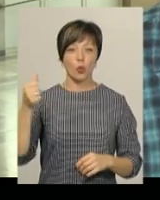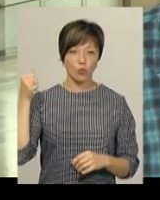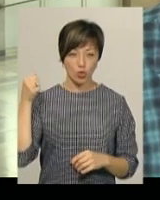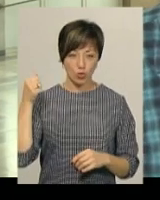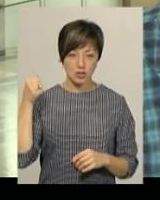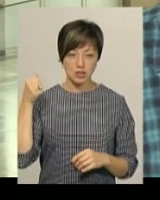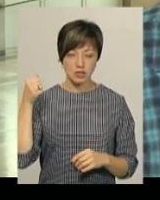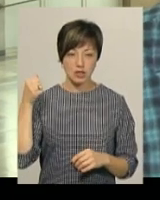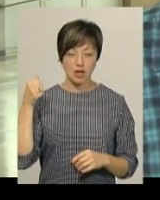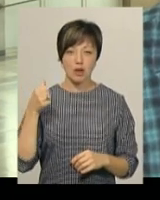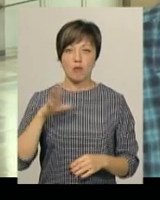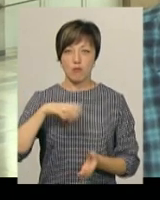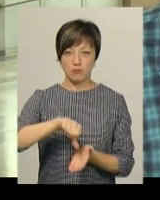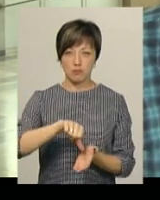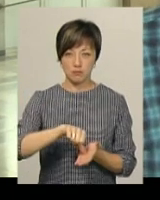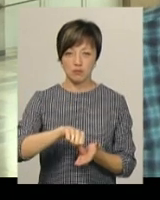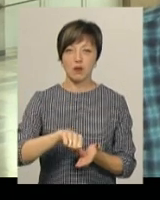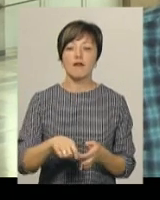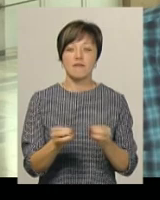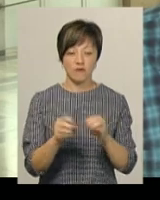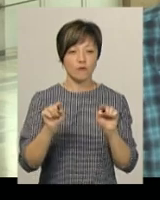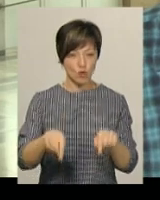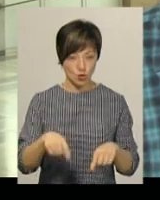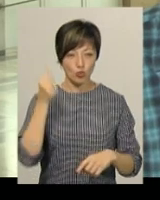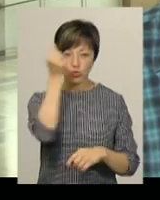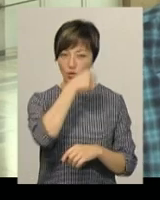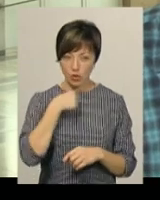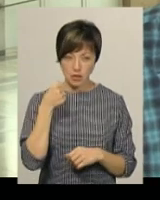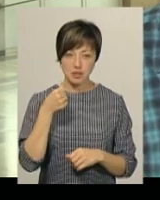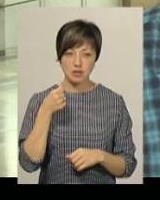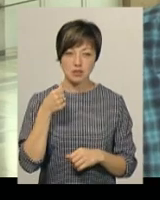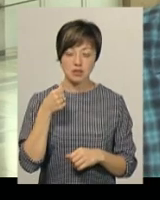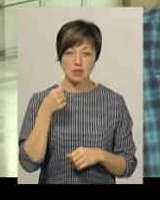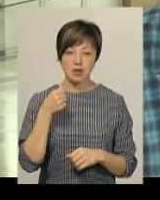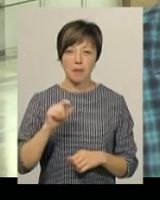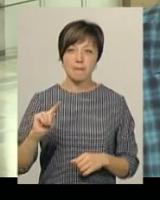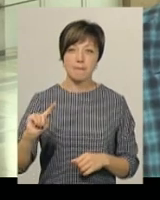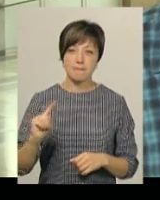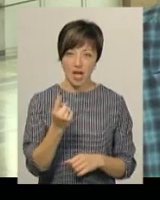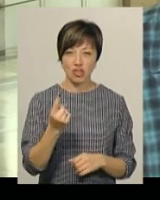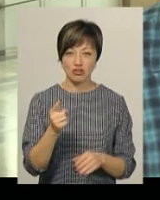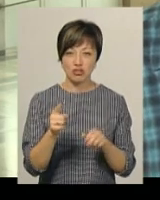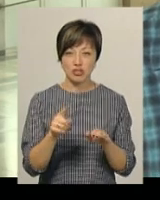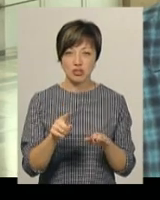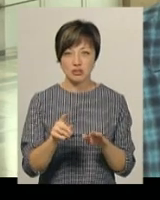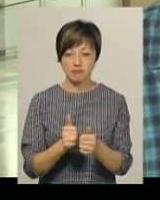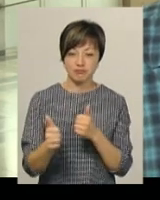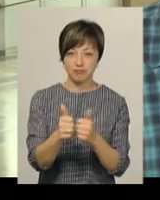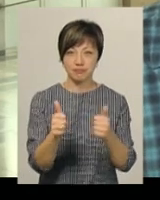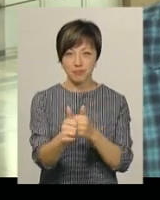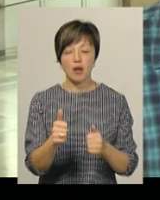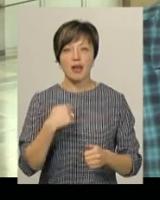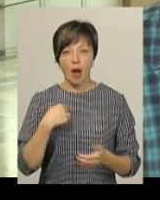приймали участь, вони і в цьому році на перших ролях. То ми, думаю, знову ж